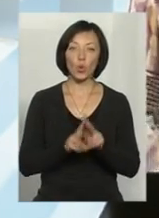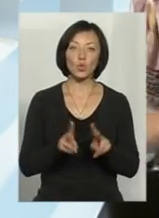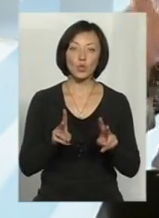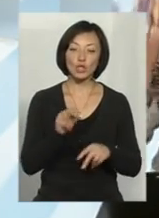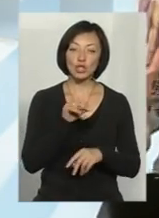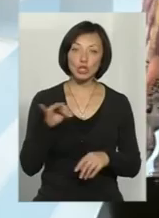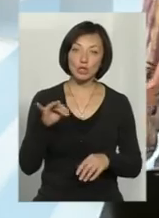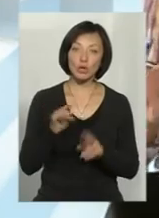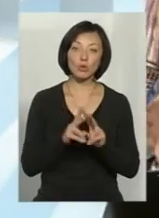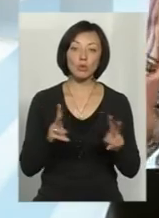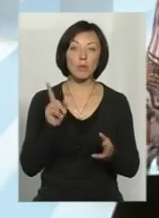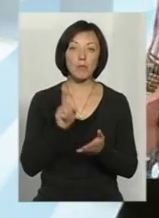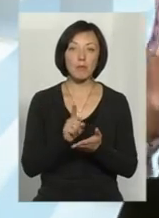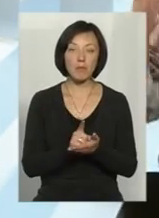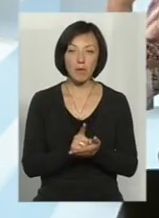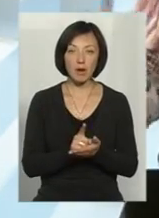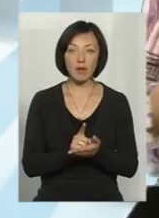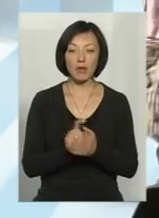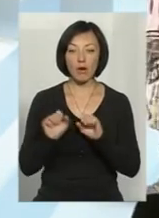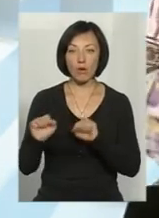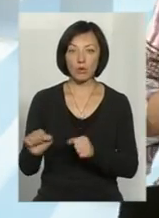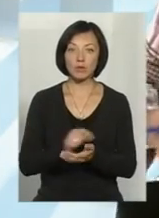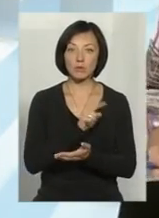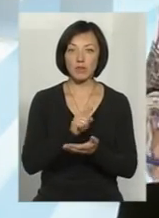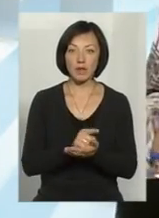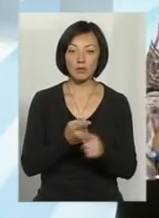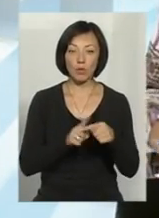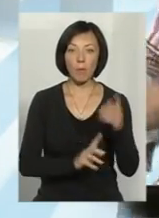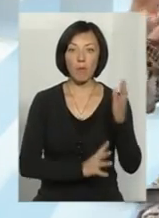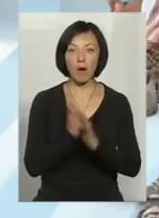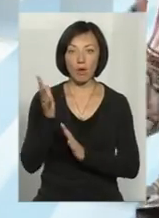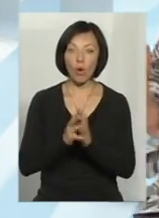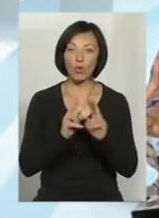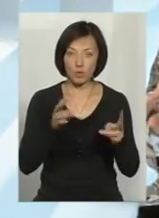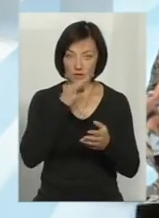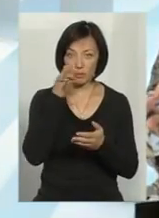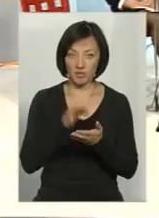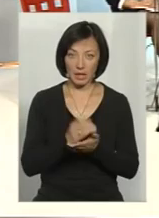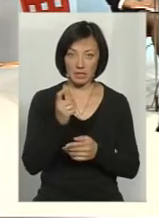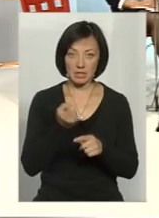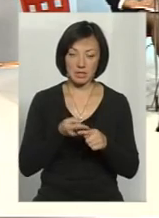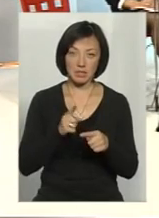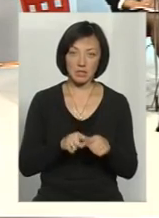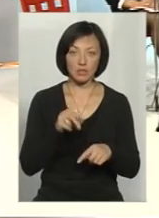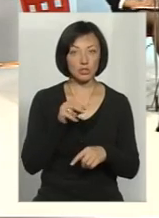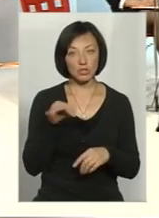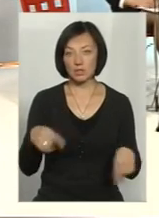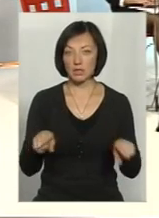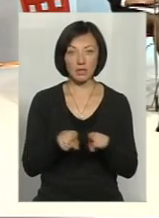має охоронне зобов'язання, зокрема, до того самого парку? Хтось відповідає за нього? Чи теж